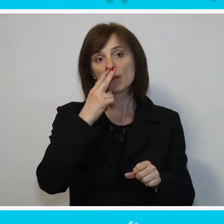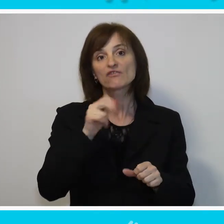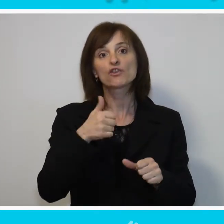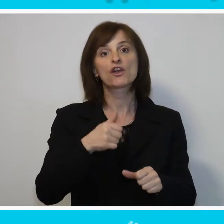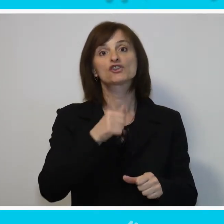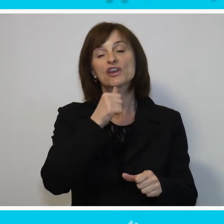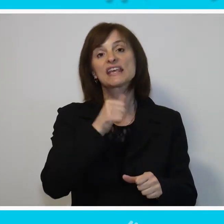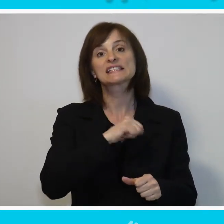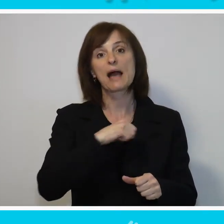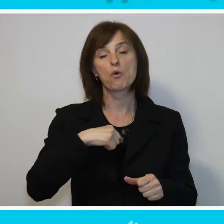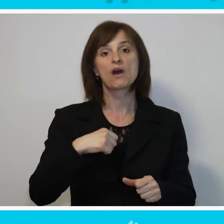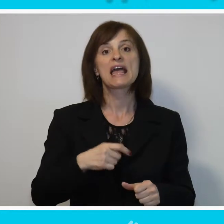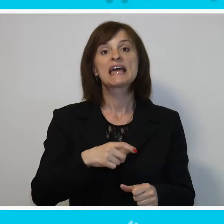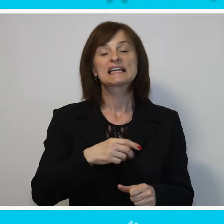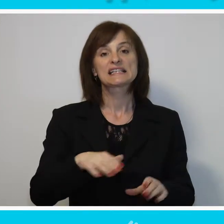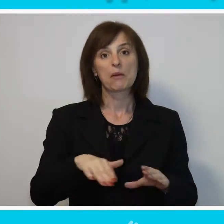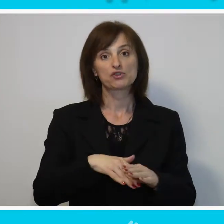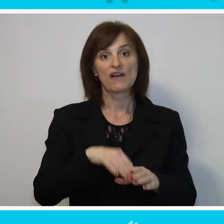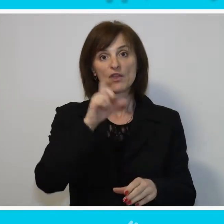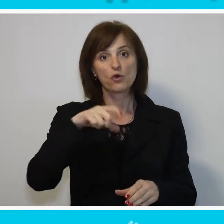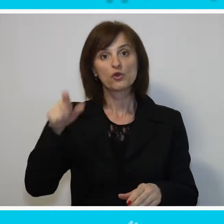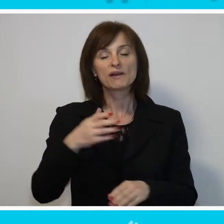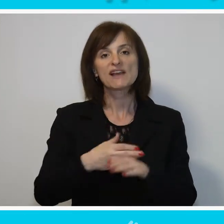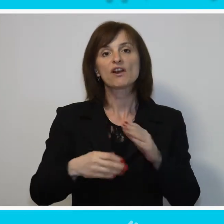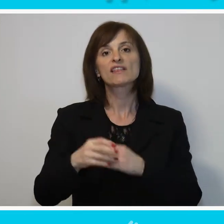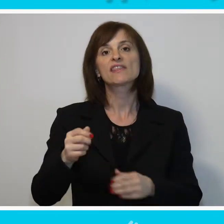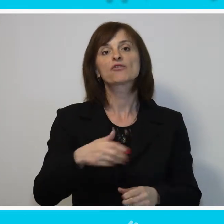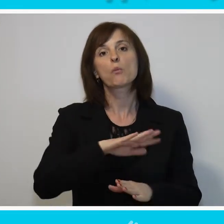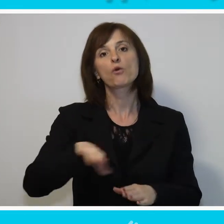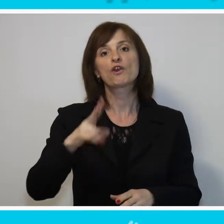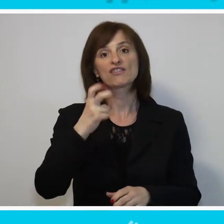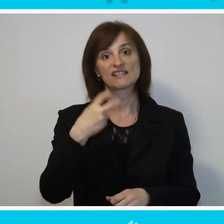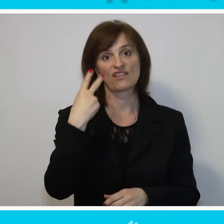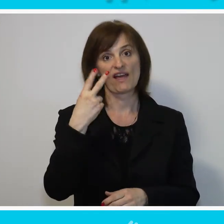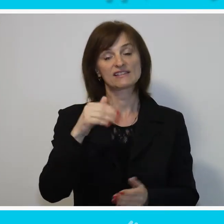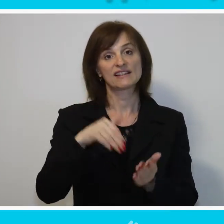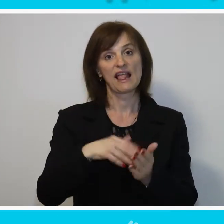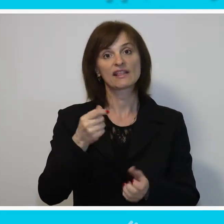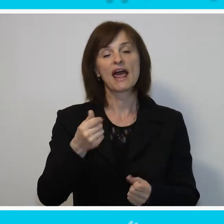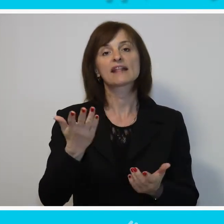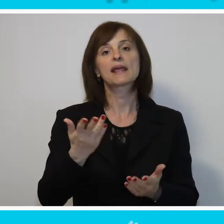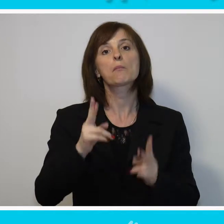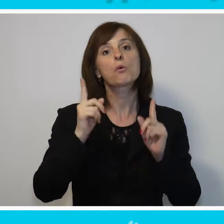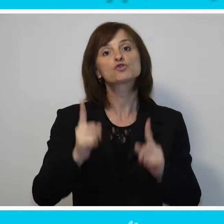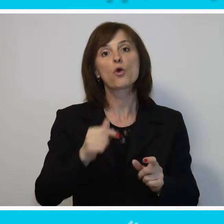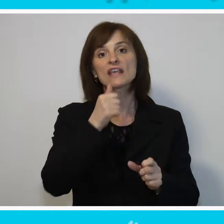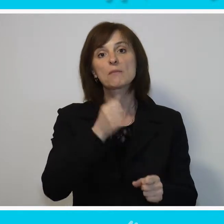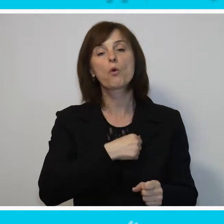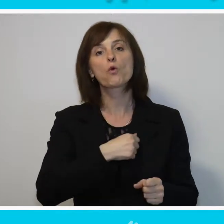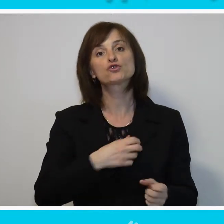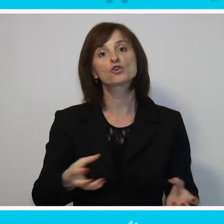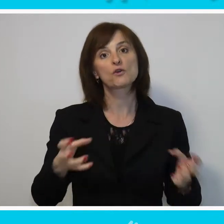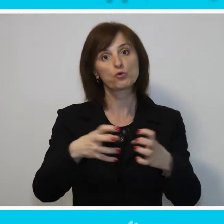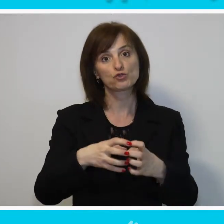pošljavanje osobe sa invaliditetom predviđeno 220.000 dinara, gdje postoji također mogućnost udruživanja